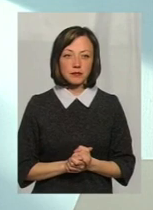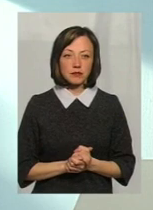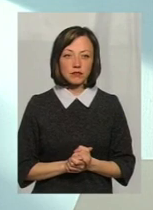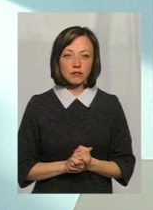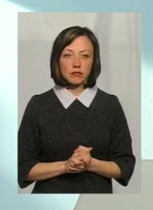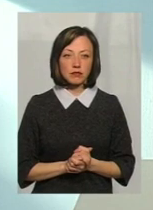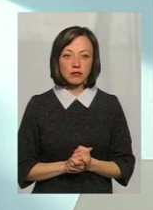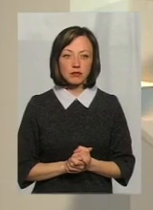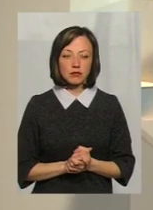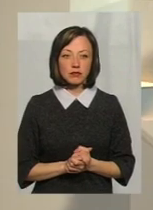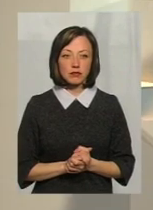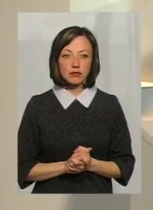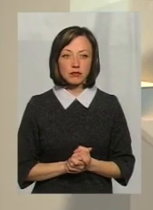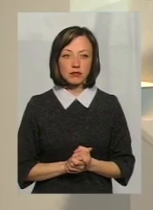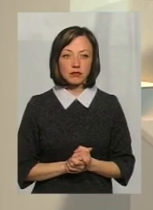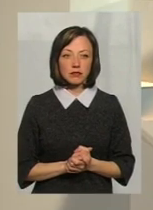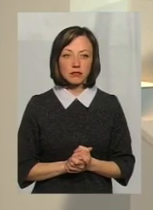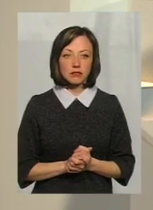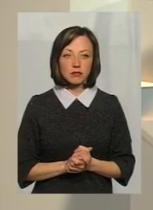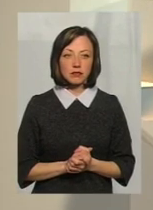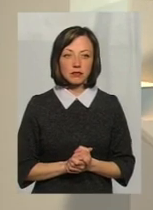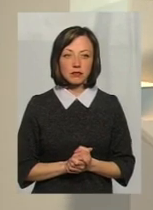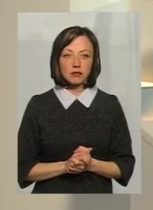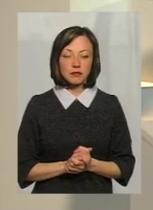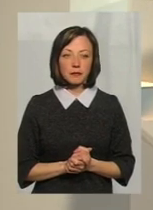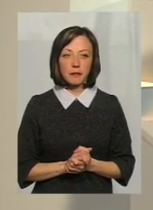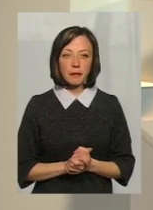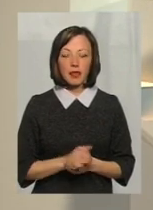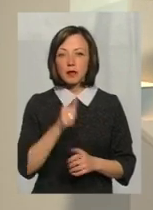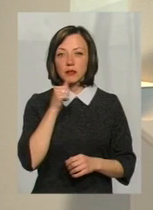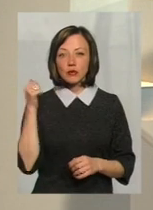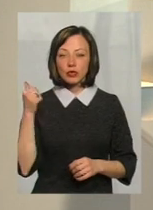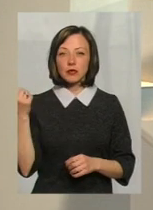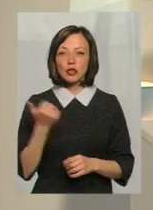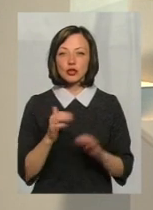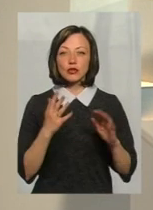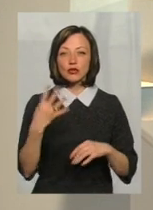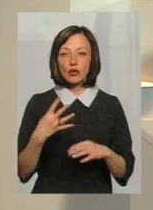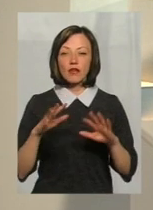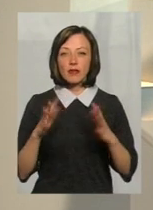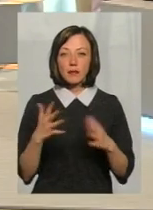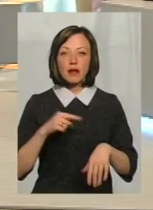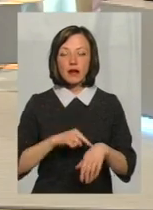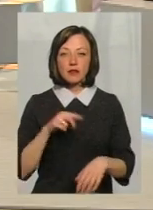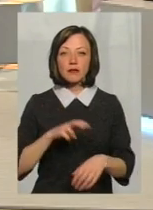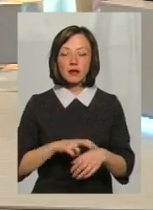Чим відповідають? Чим відповідають? От в першу чергу, на минулому тижні, 40 випадків, яка реакція